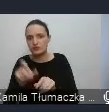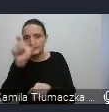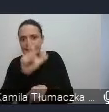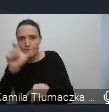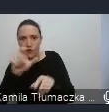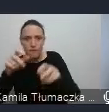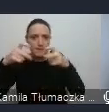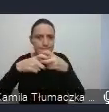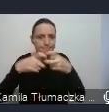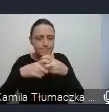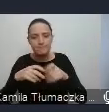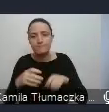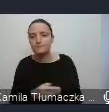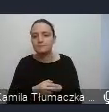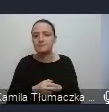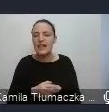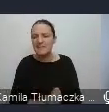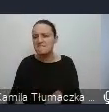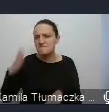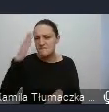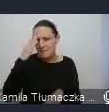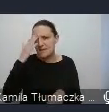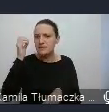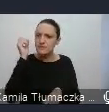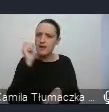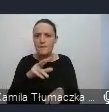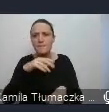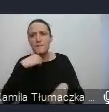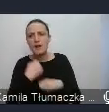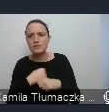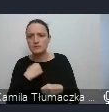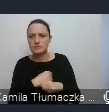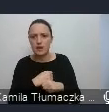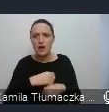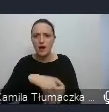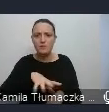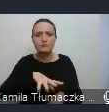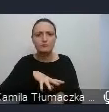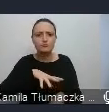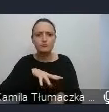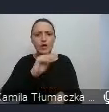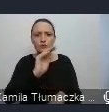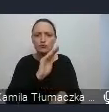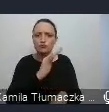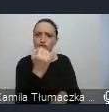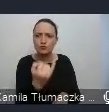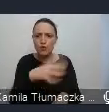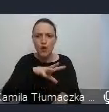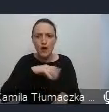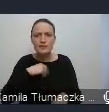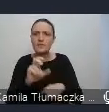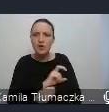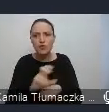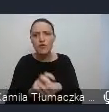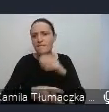Ale wiemy, że owszem, praca z dzieckiem jest przy pomocy technologii